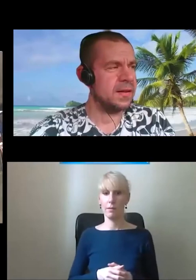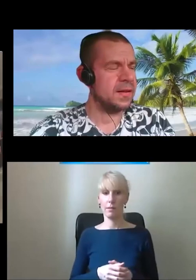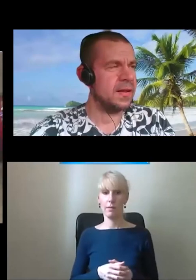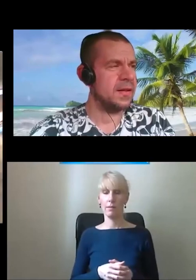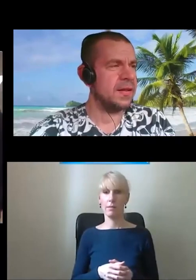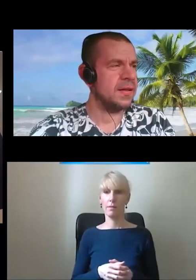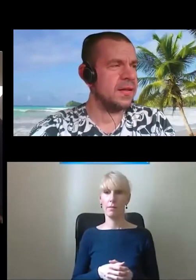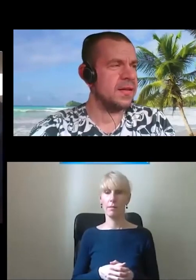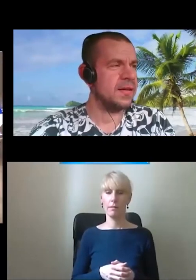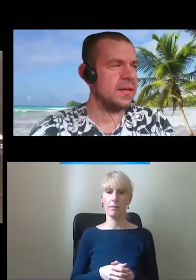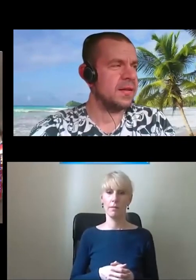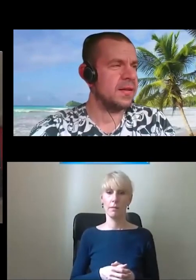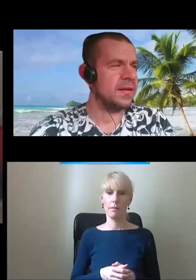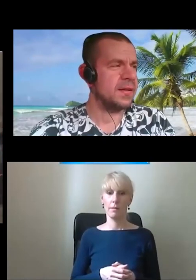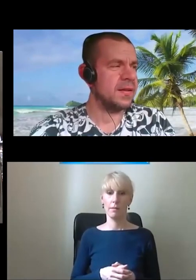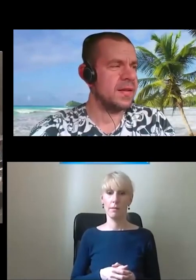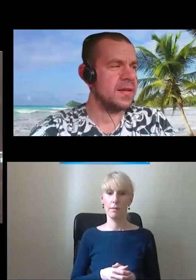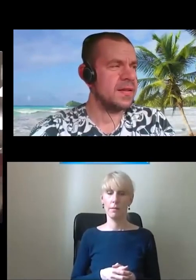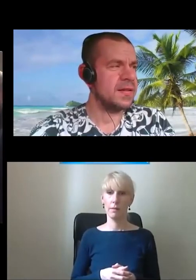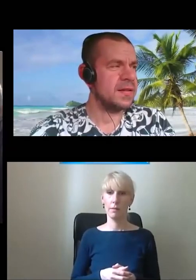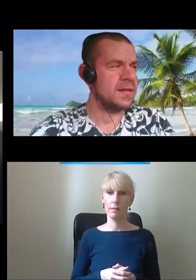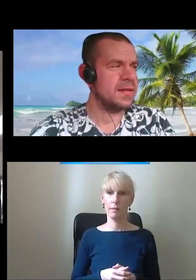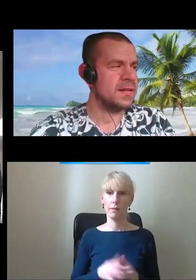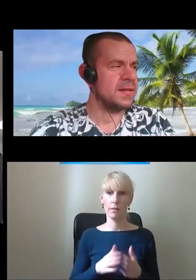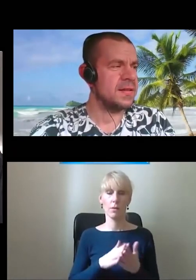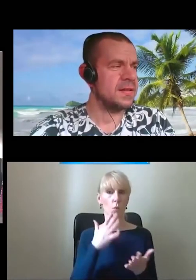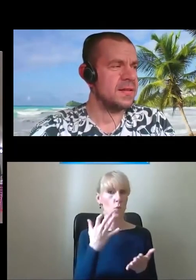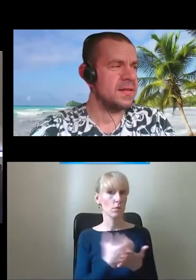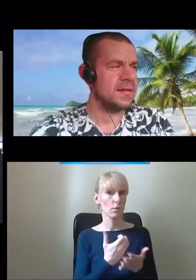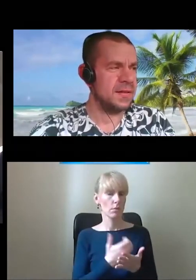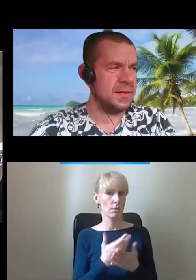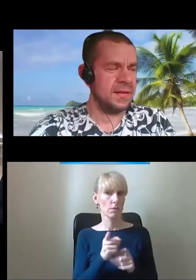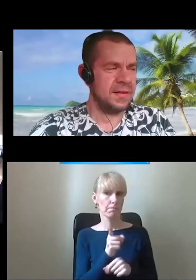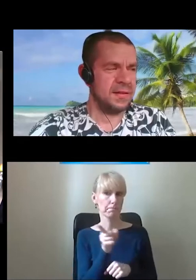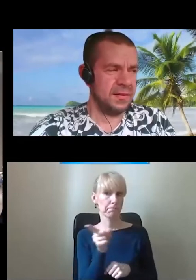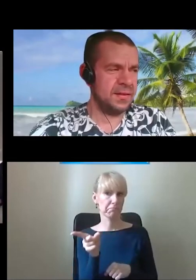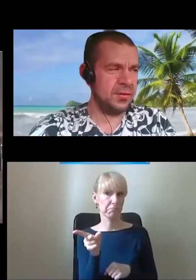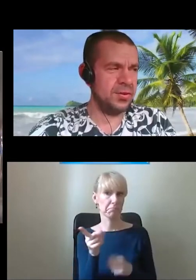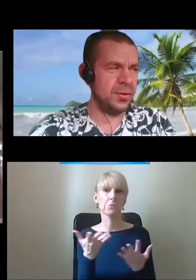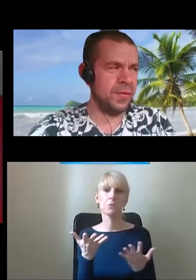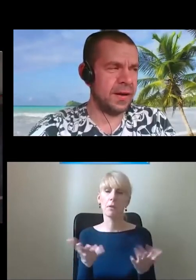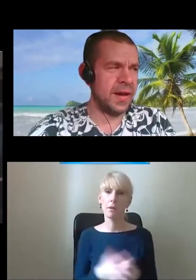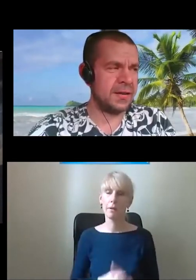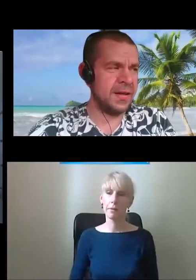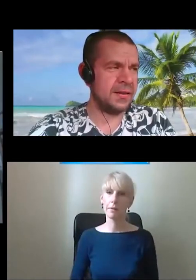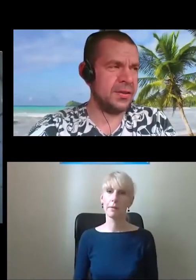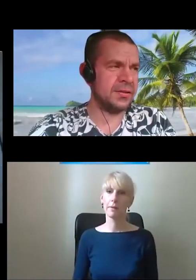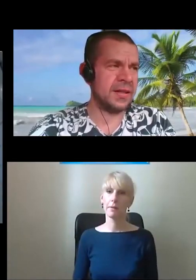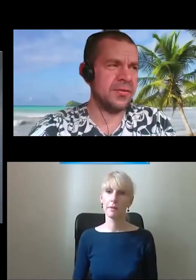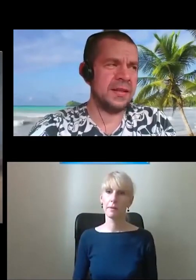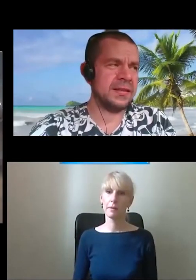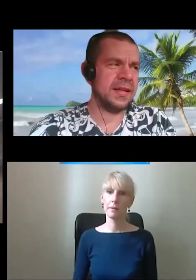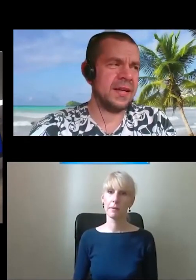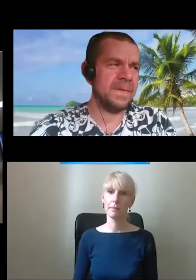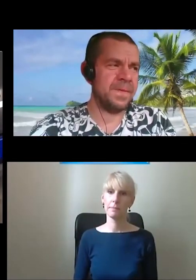kieruj się w prawo do następnego wejścia, aby skorzystać z windy, no to, tak zrobimy. Zwróćcie uwagę, jak to jest